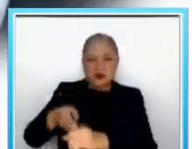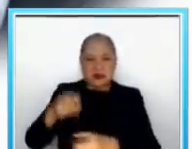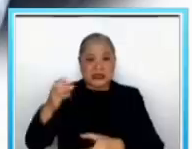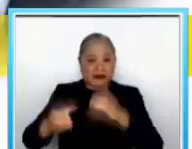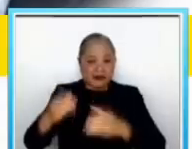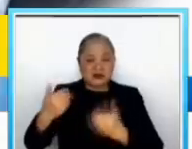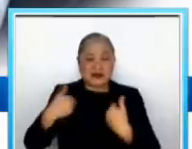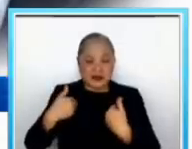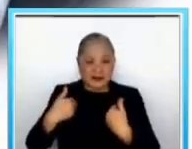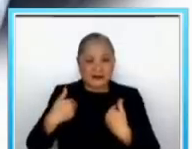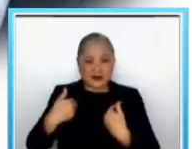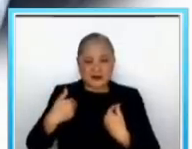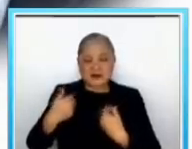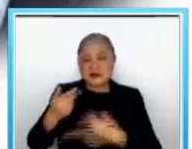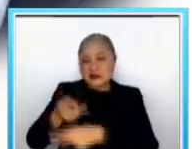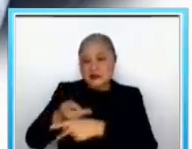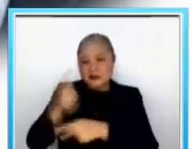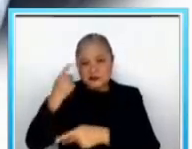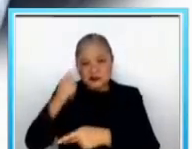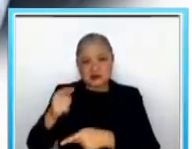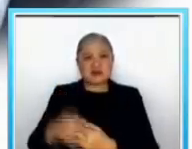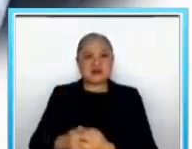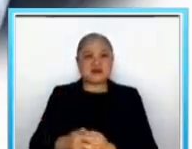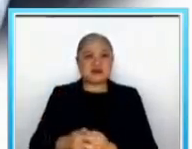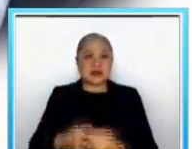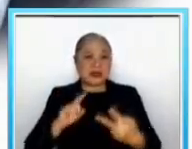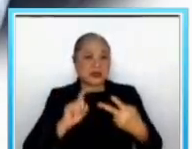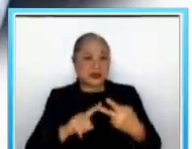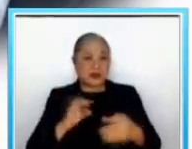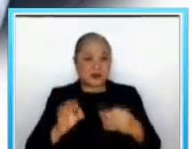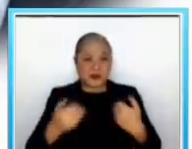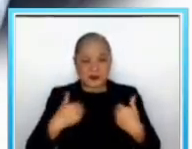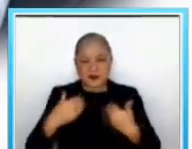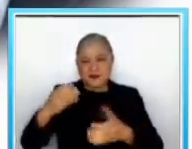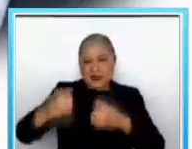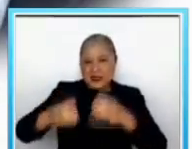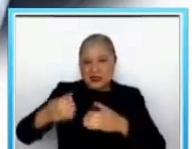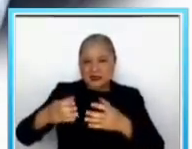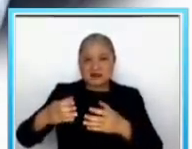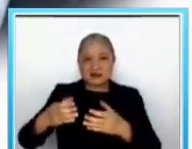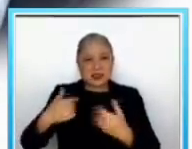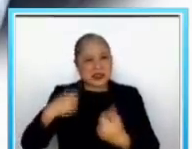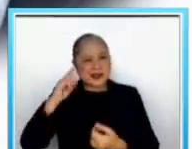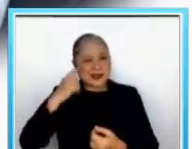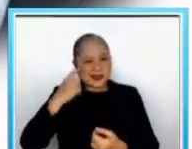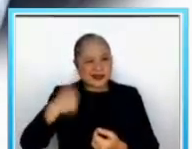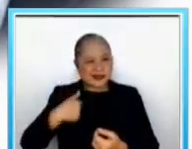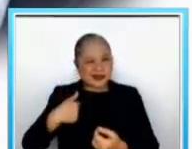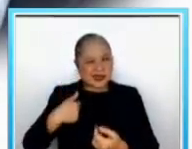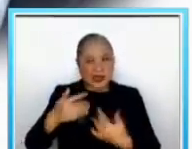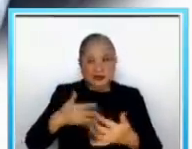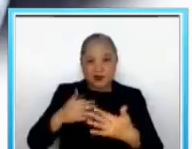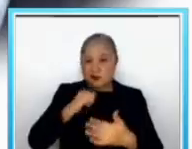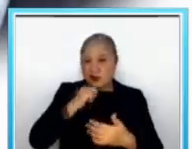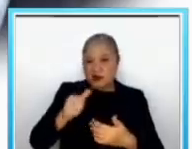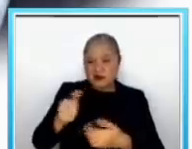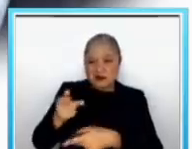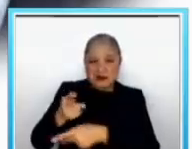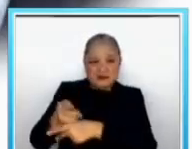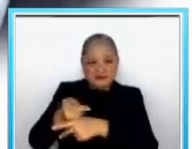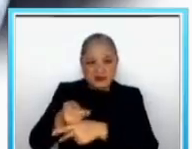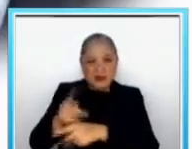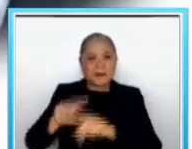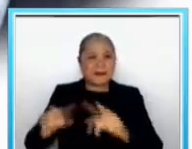I handle Number two, kapag may mga kaso rin na palagay ko kahit na hindi ko na-handle na yun Pero dahil